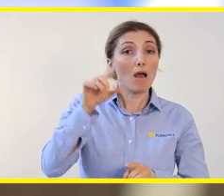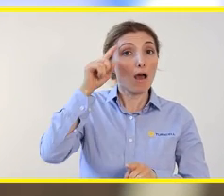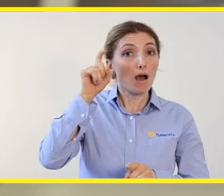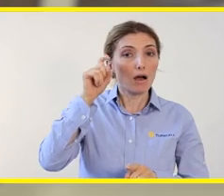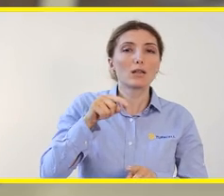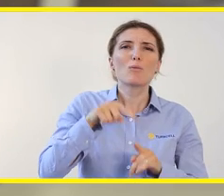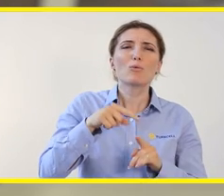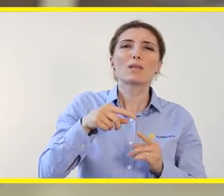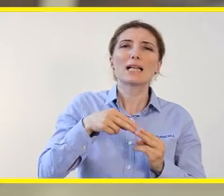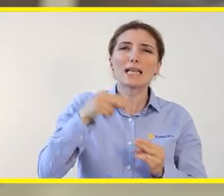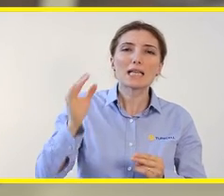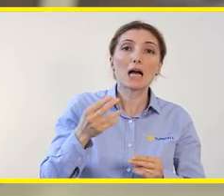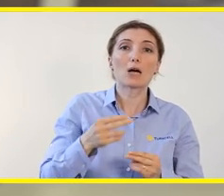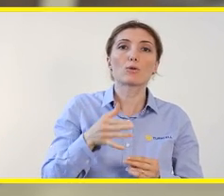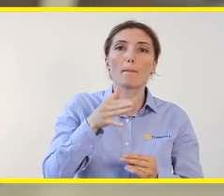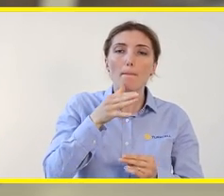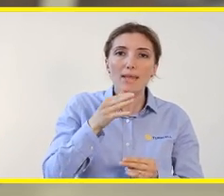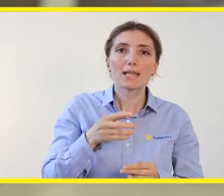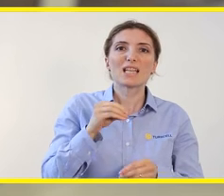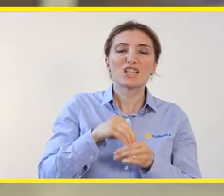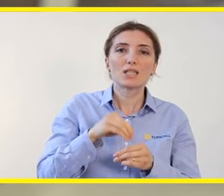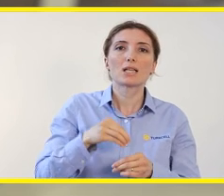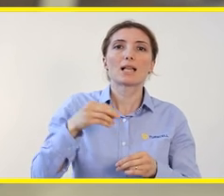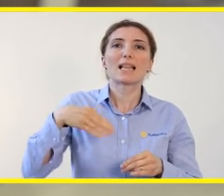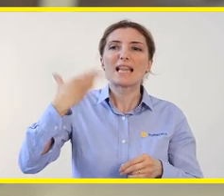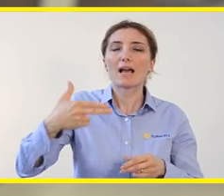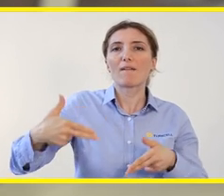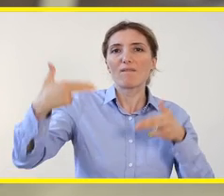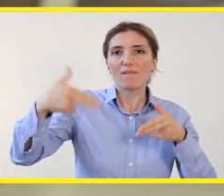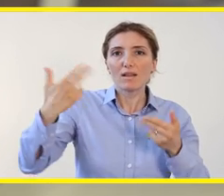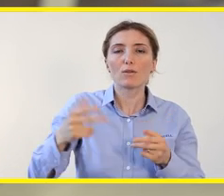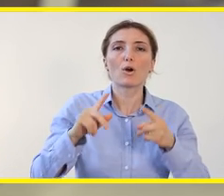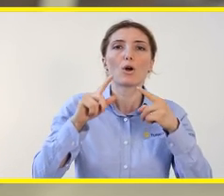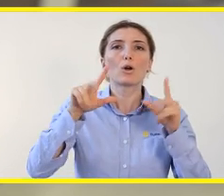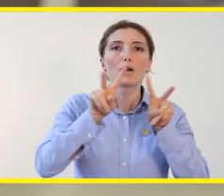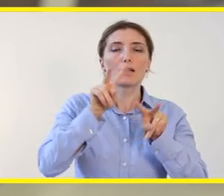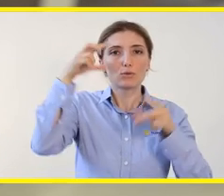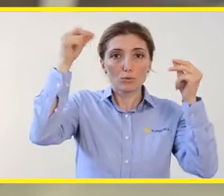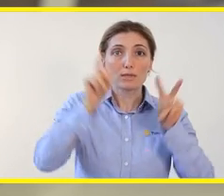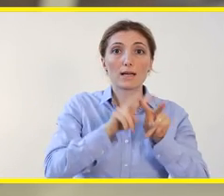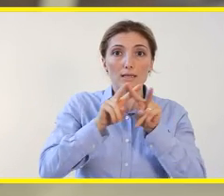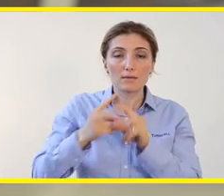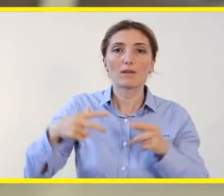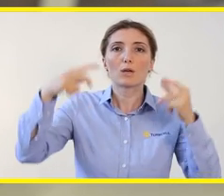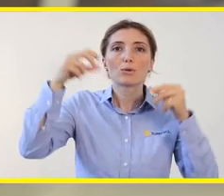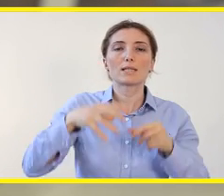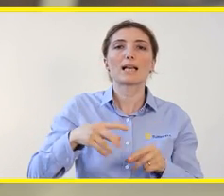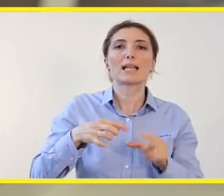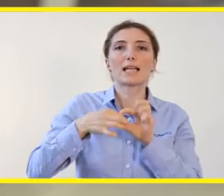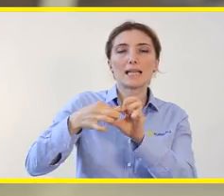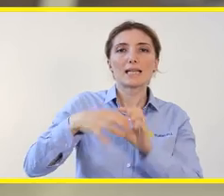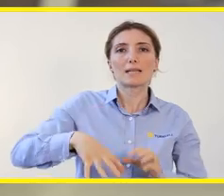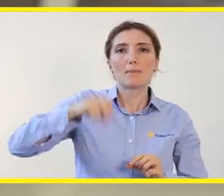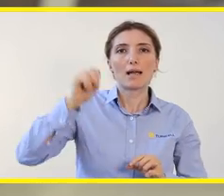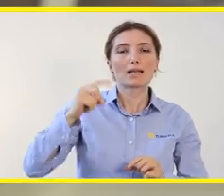sayabiliyor. TÜRKSEL T60 ile ilgili daha detaylı bilgiye diğer videolarımızdan, TÜRKSEL.com.tr'den ve TÜRKSEL iletişim merkezlerine ulaşabilirsiniz.